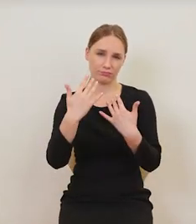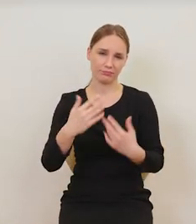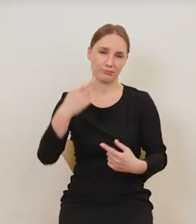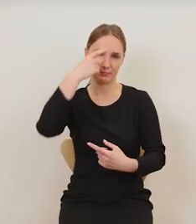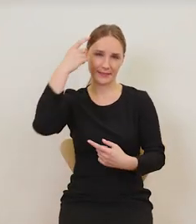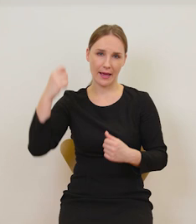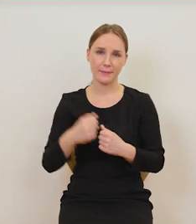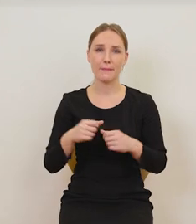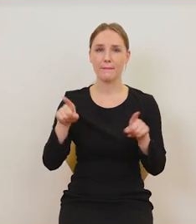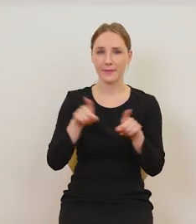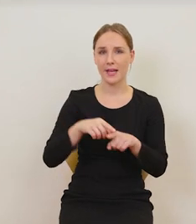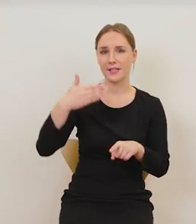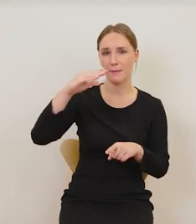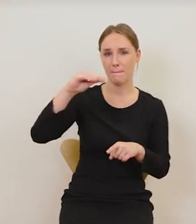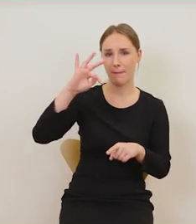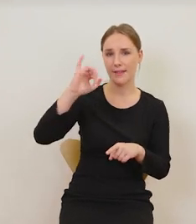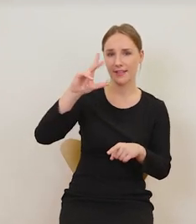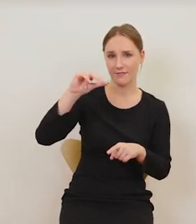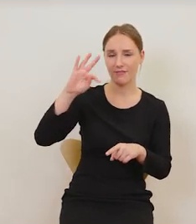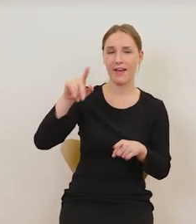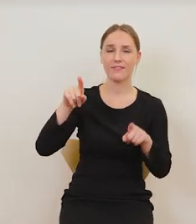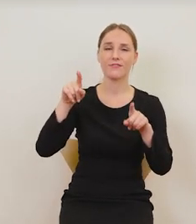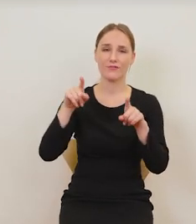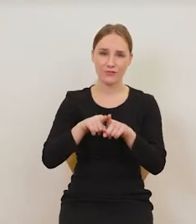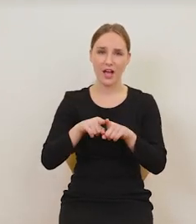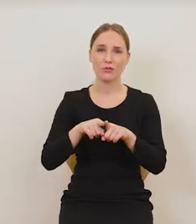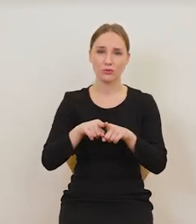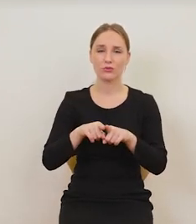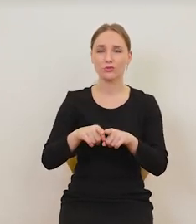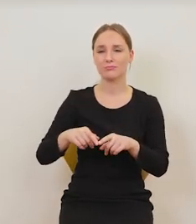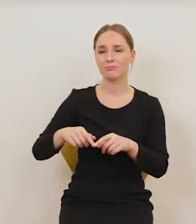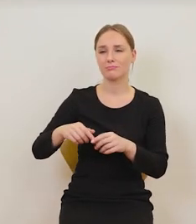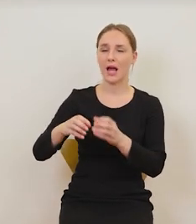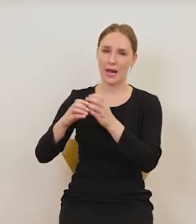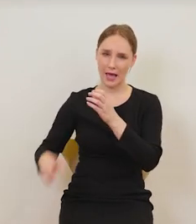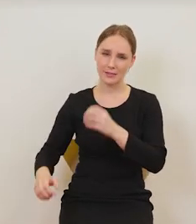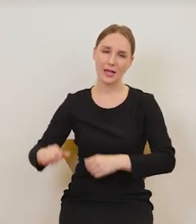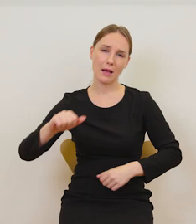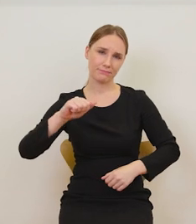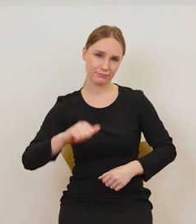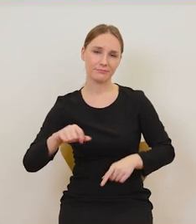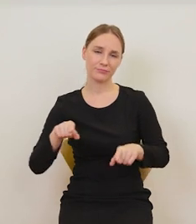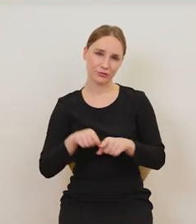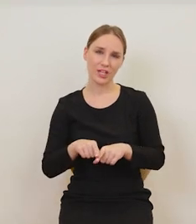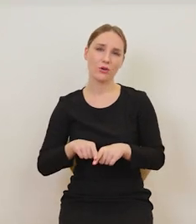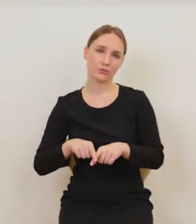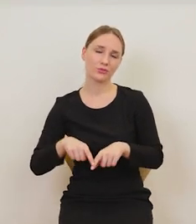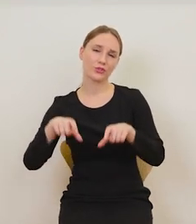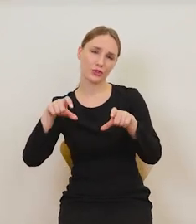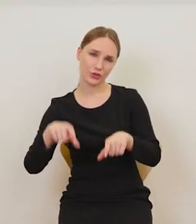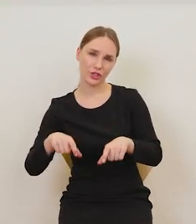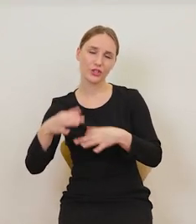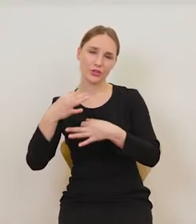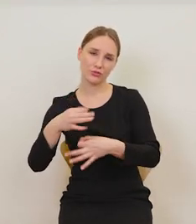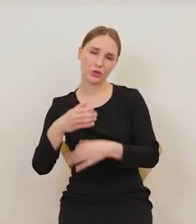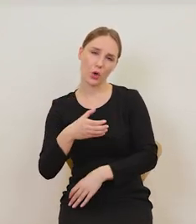który popija sobie w cylindrze, siedzi pod party laseczką, siedzi sobie i popija wino